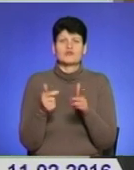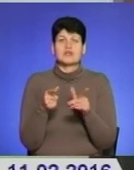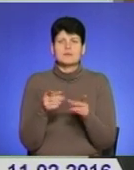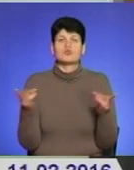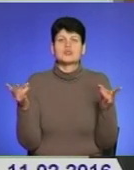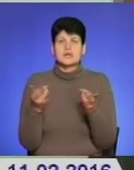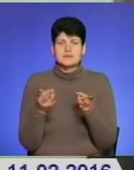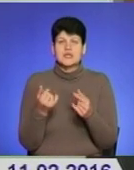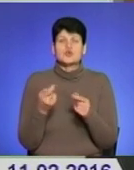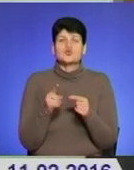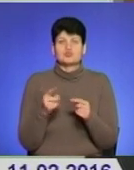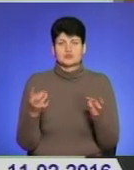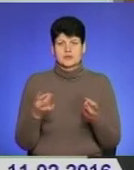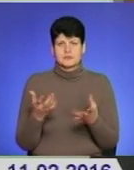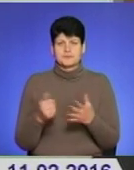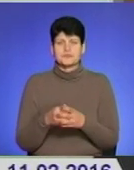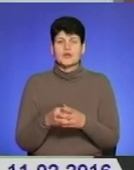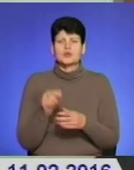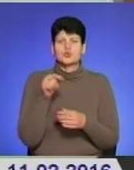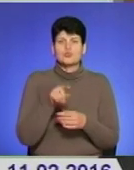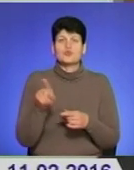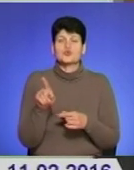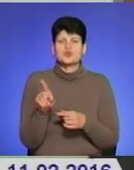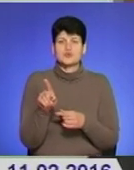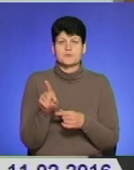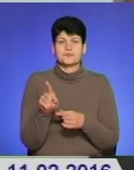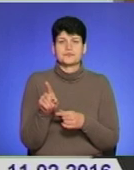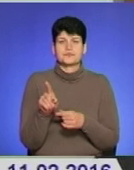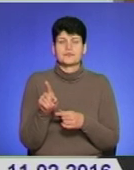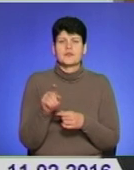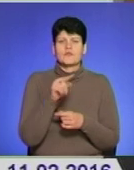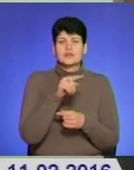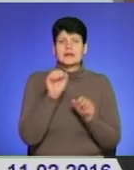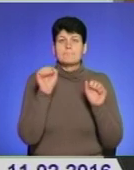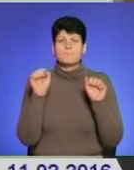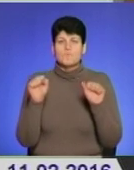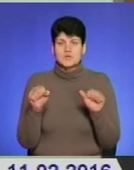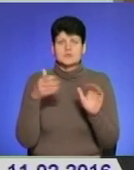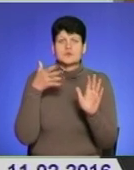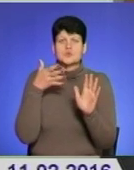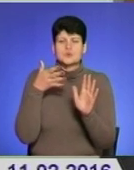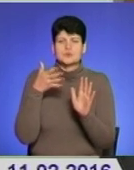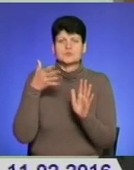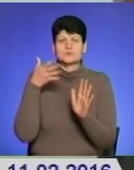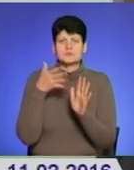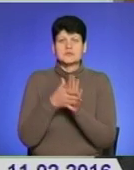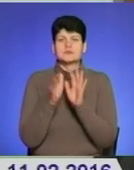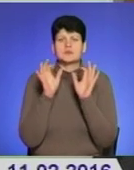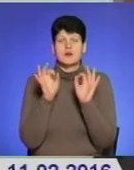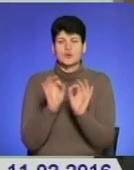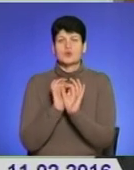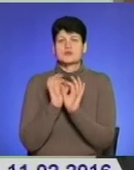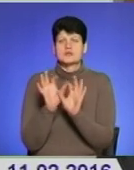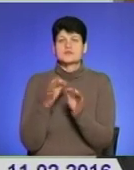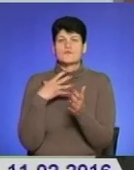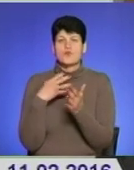І для чого потрібно? Для того, щоб вони могли зорієнтуватись правильно, доповісти свої